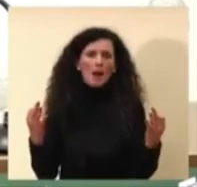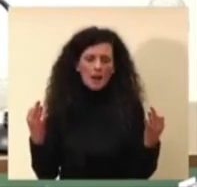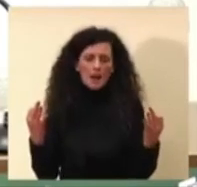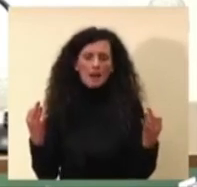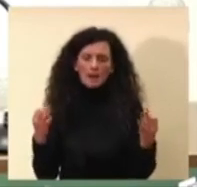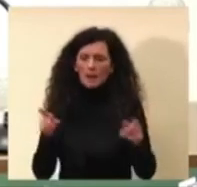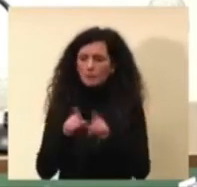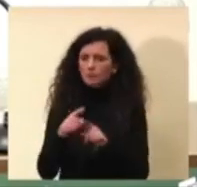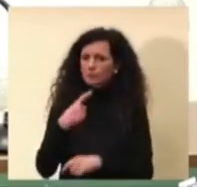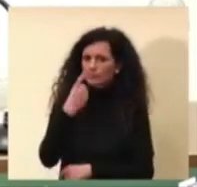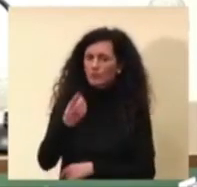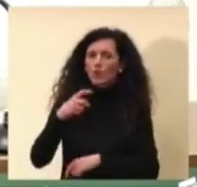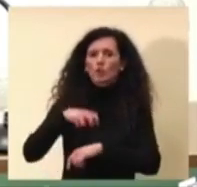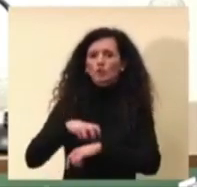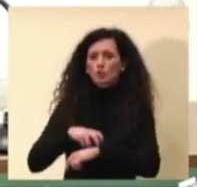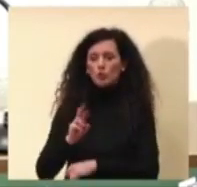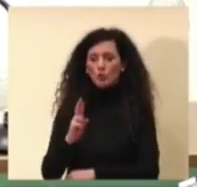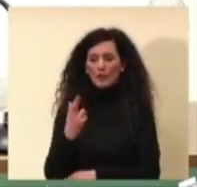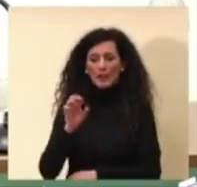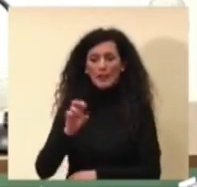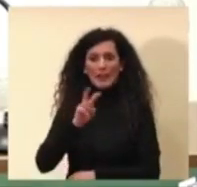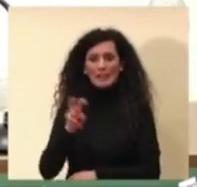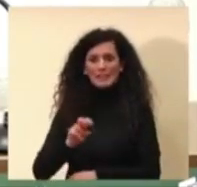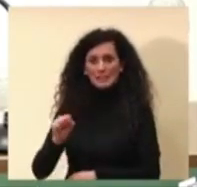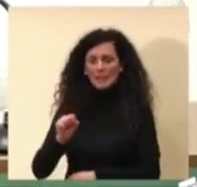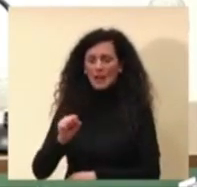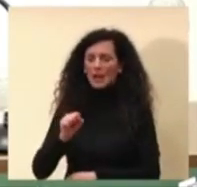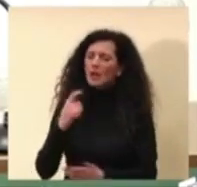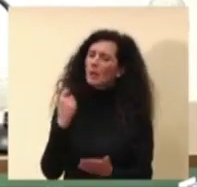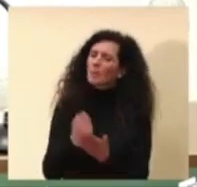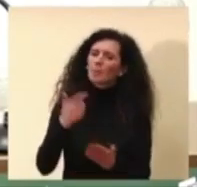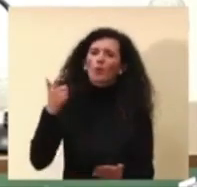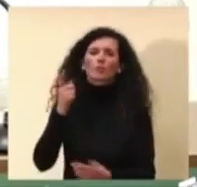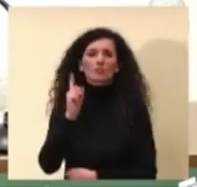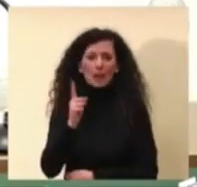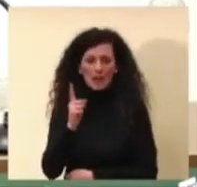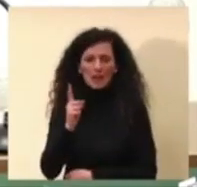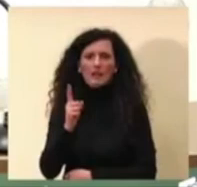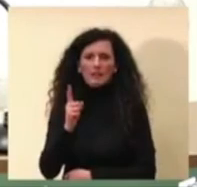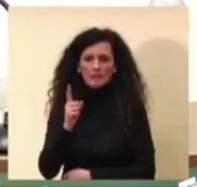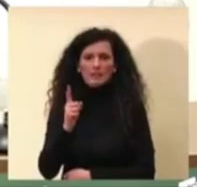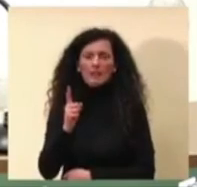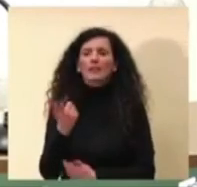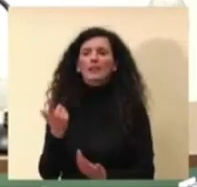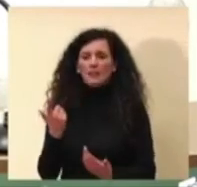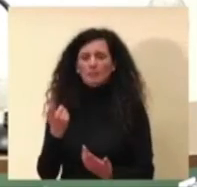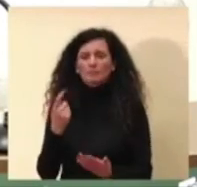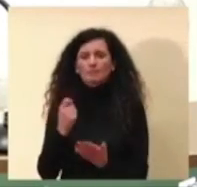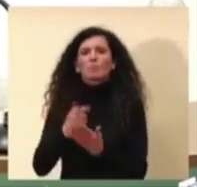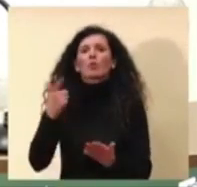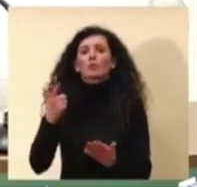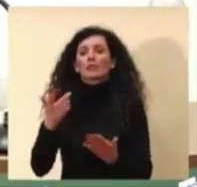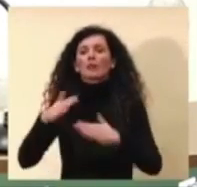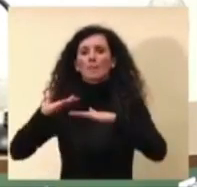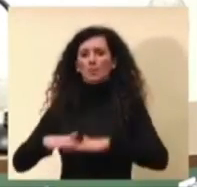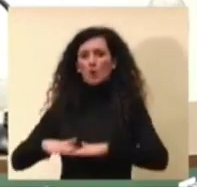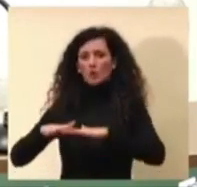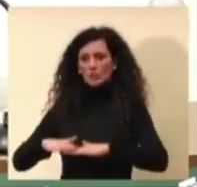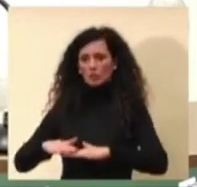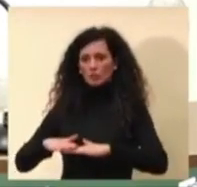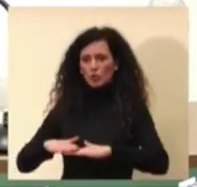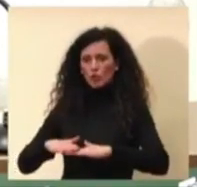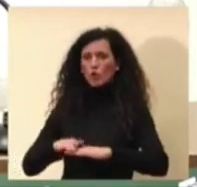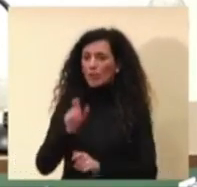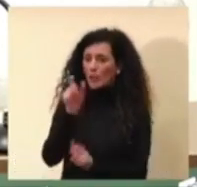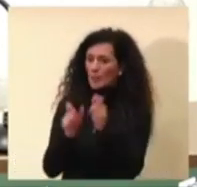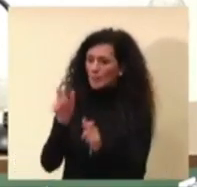ricordato il dottorezza la priorità ha una prospettiva e una logica di protezione delle persone